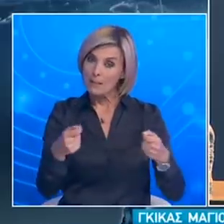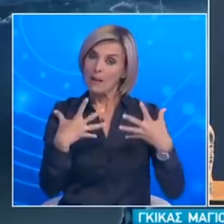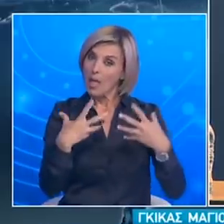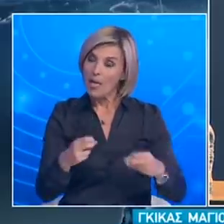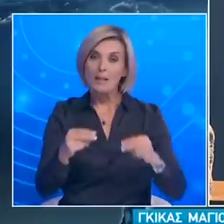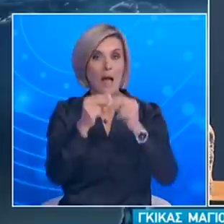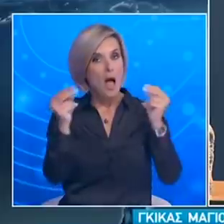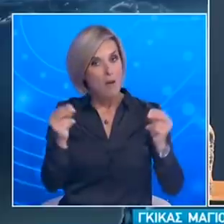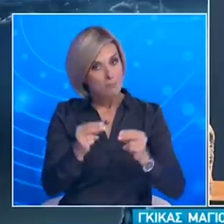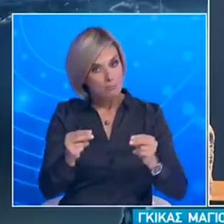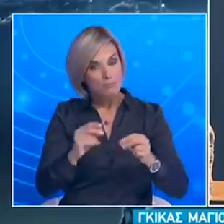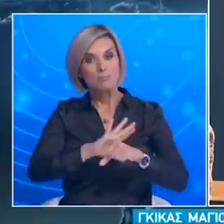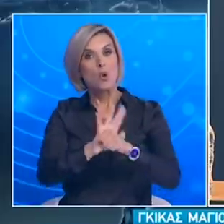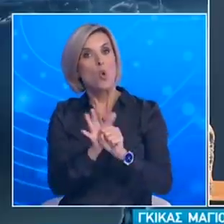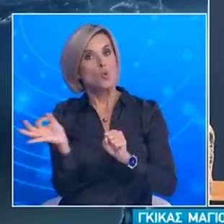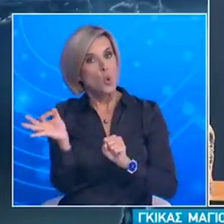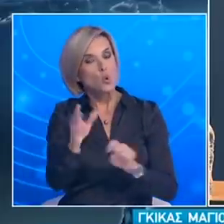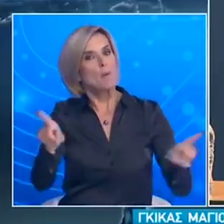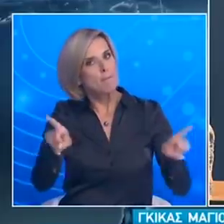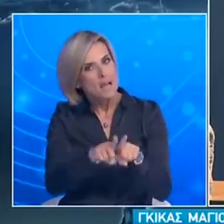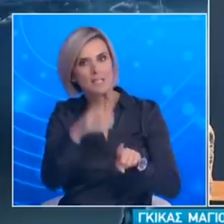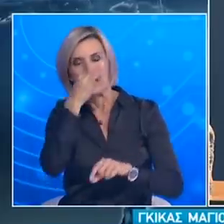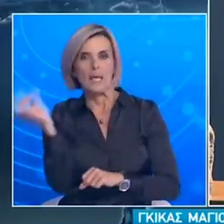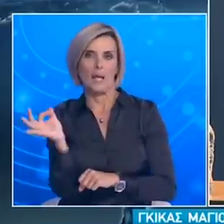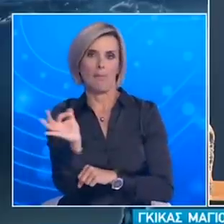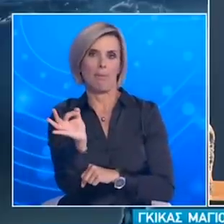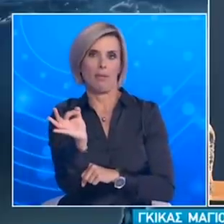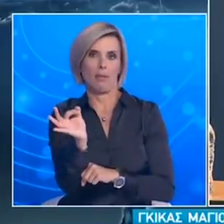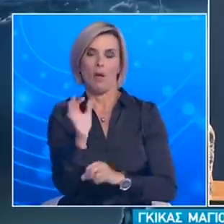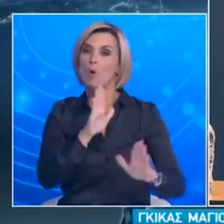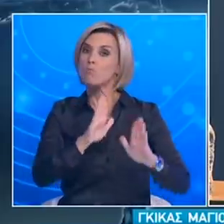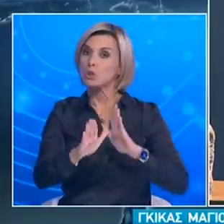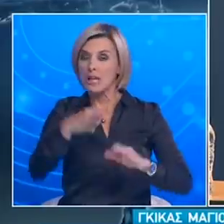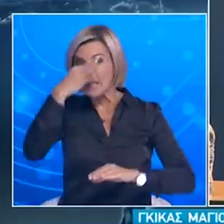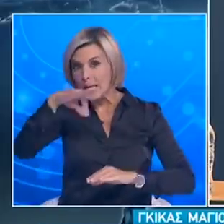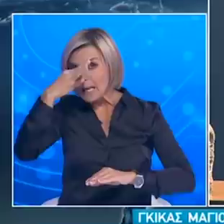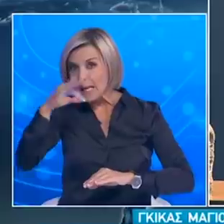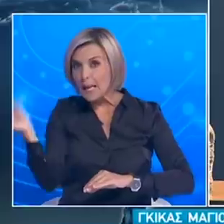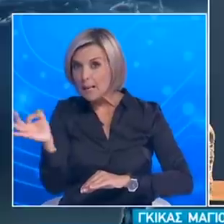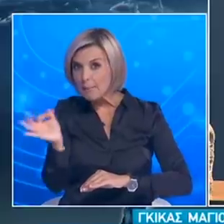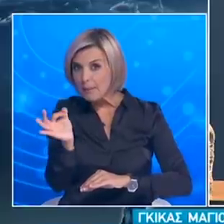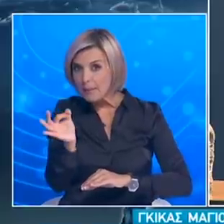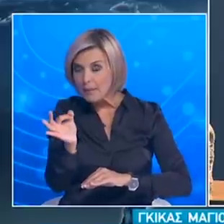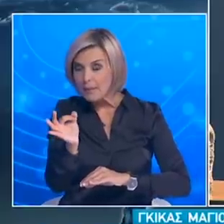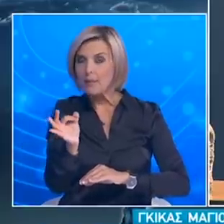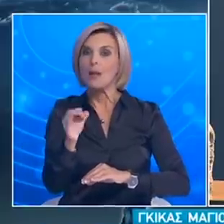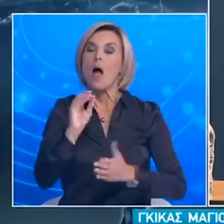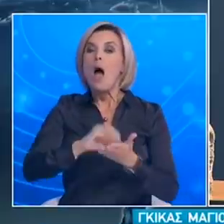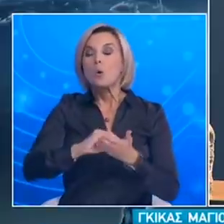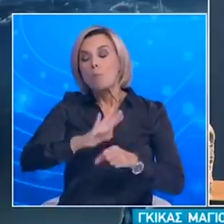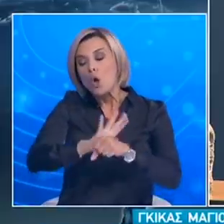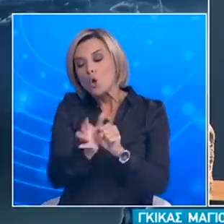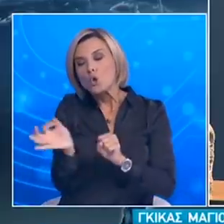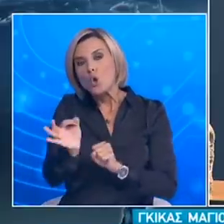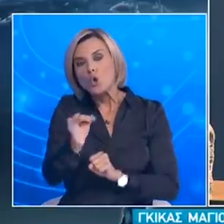γρήπη Άρα θεωρώ ότι θα είναι απλήρως διαχειρίσιμη η γρήπη Τώρα όσον αφορά τα κρούσματα του κορονοϊού